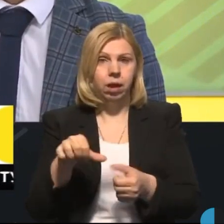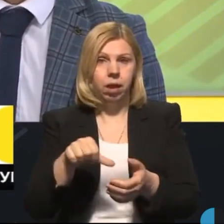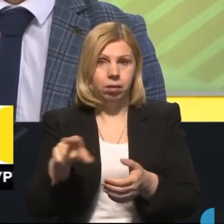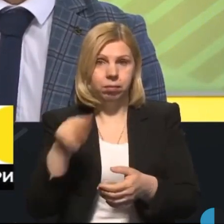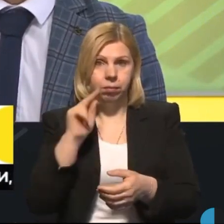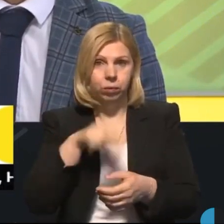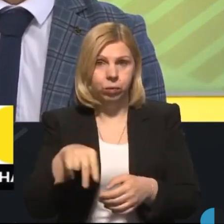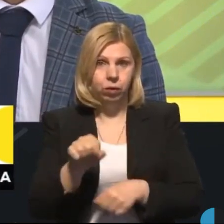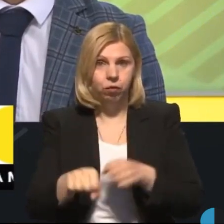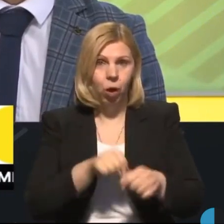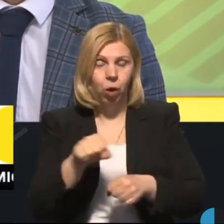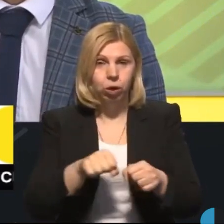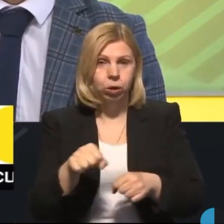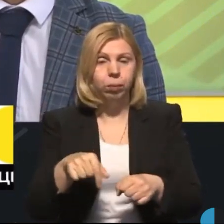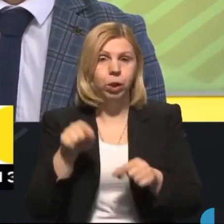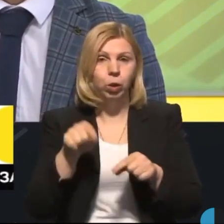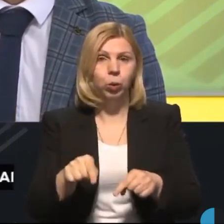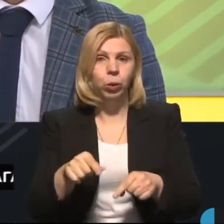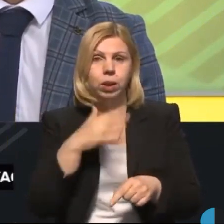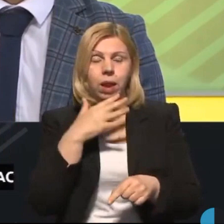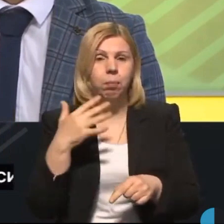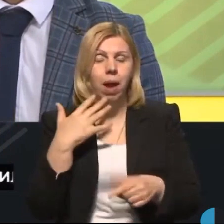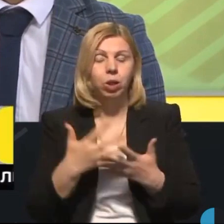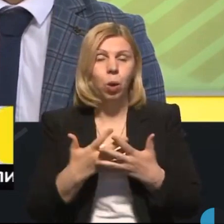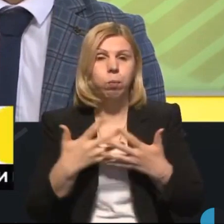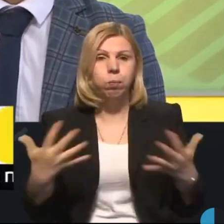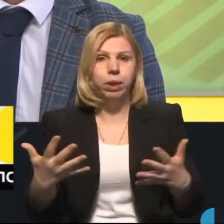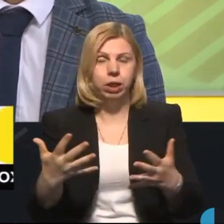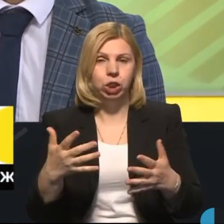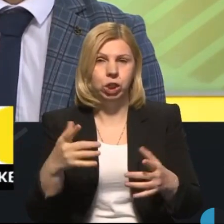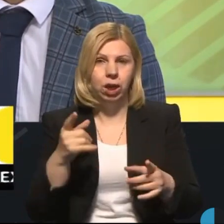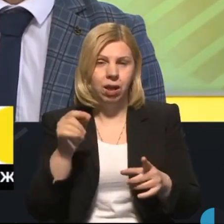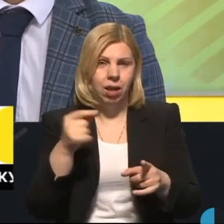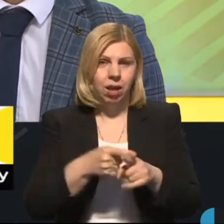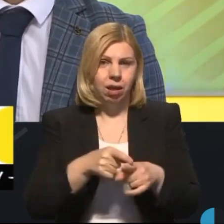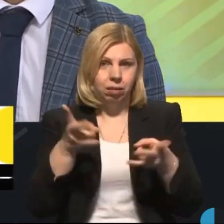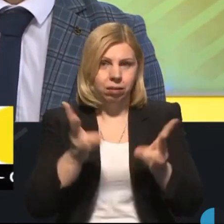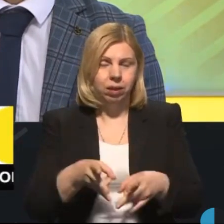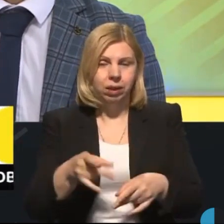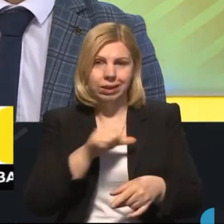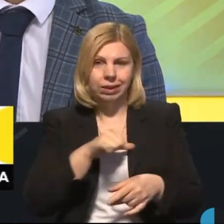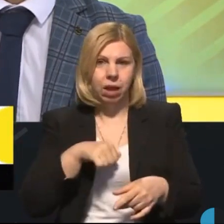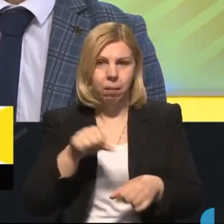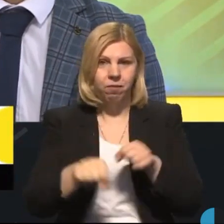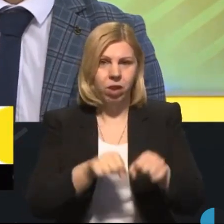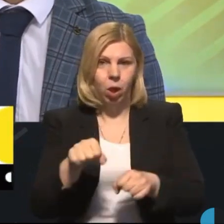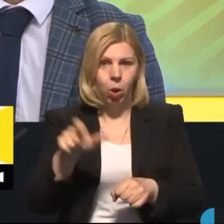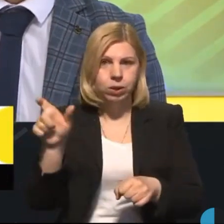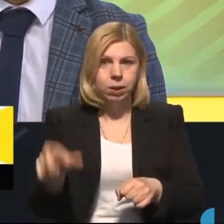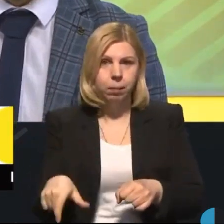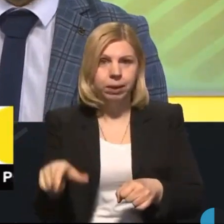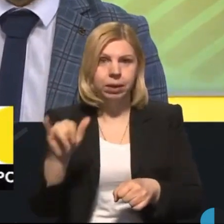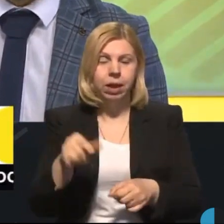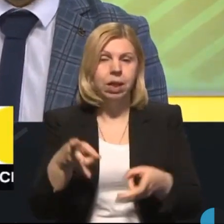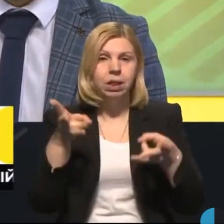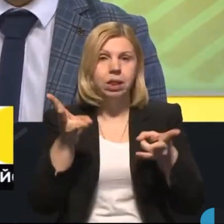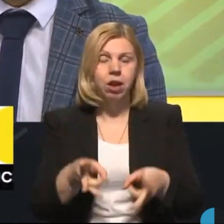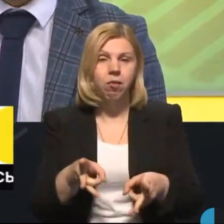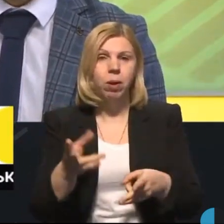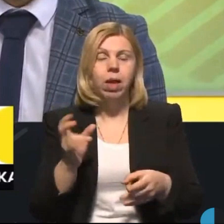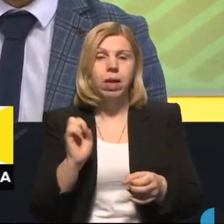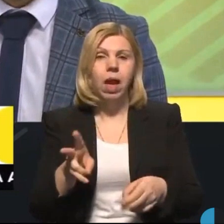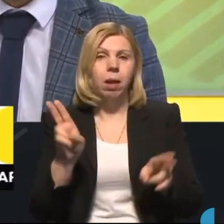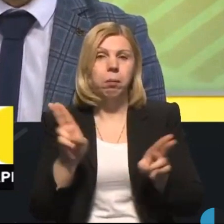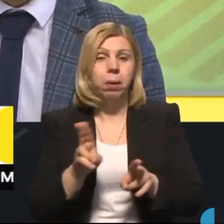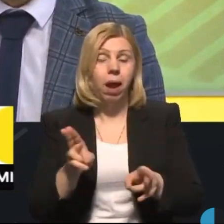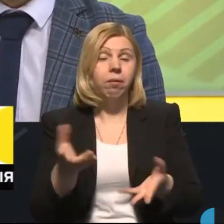участі велосипедиста, то тут набагато більш ураженою категорією є сам велосипедист, і травмування, як